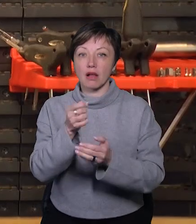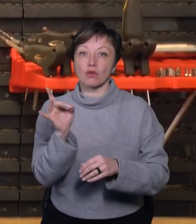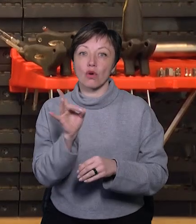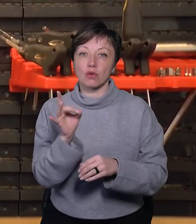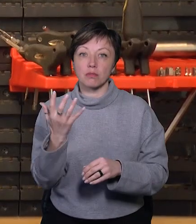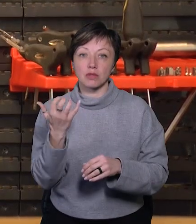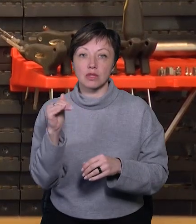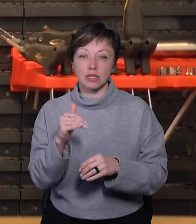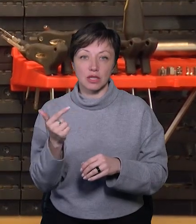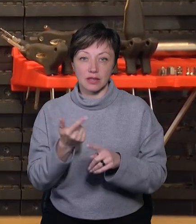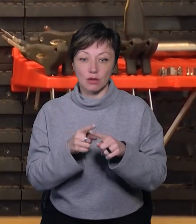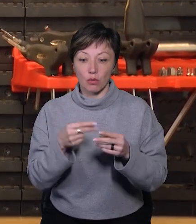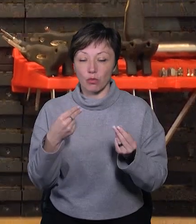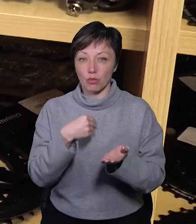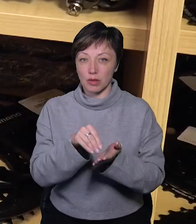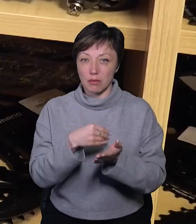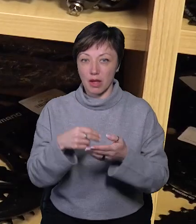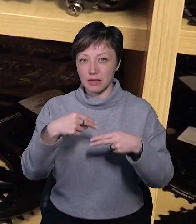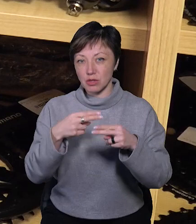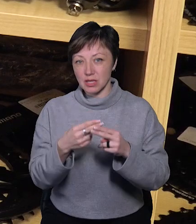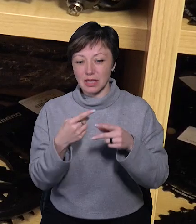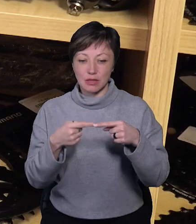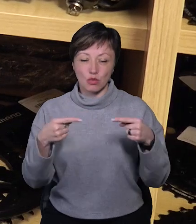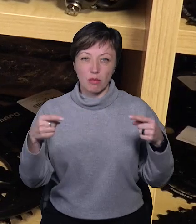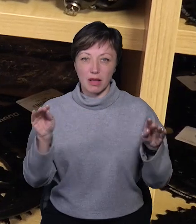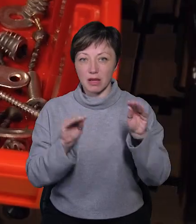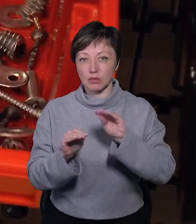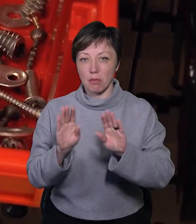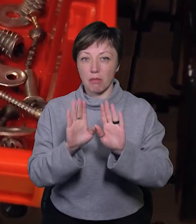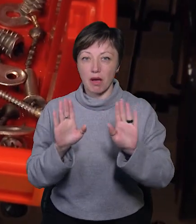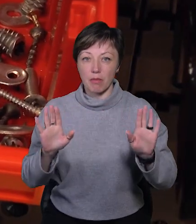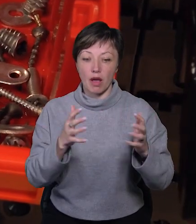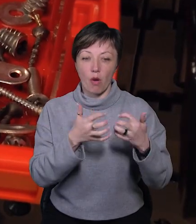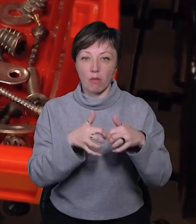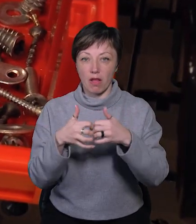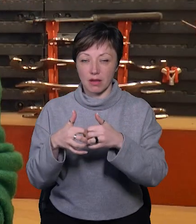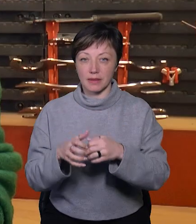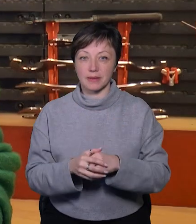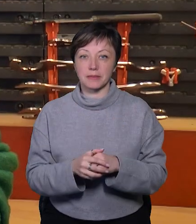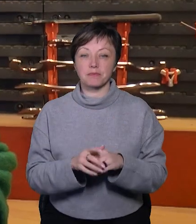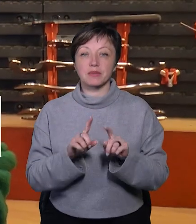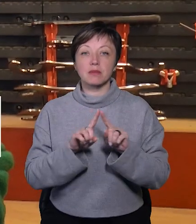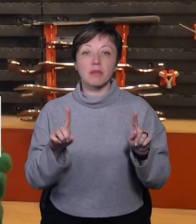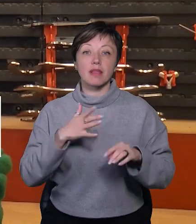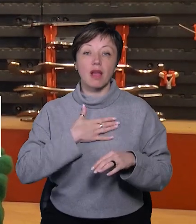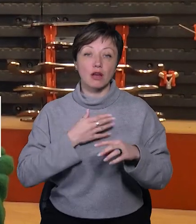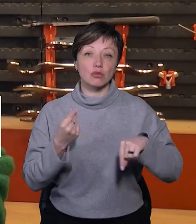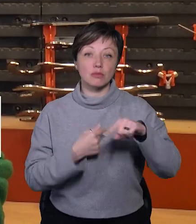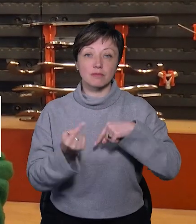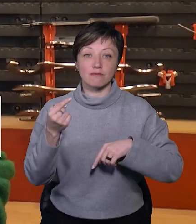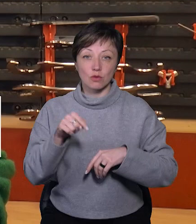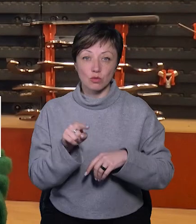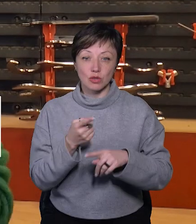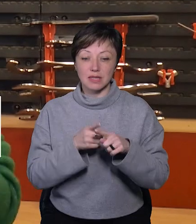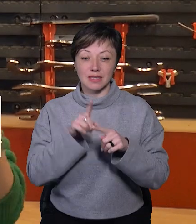гривень. На ці кошти придбали запчастини, інструменти, аксесуари, меблі та обладнання. Специфіка саме нашого бізнесу в тому, що це